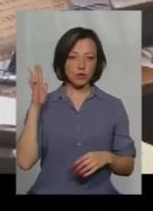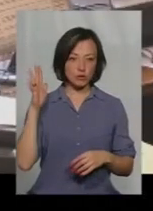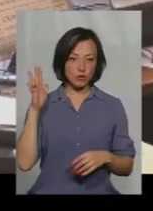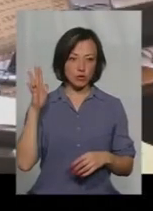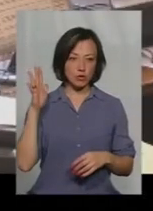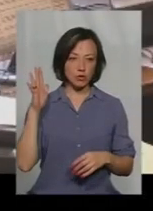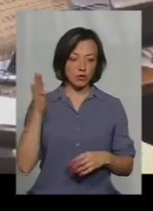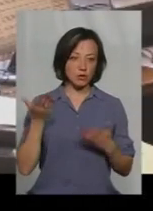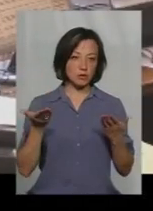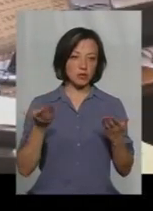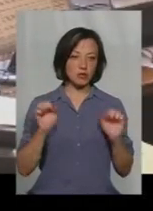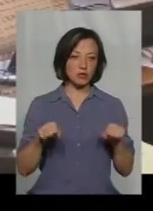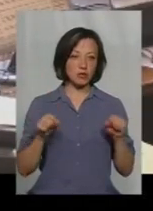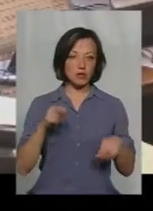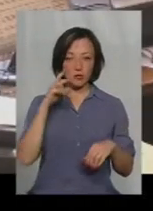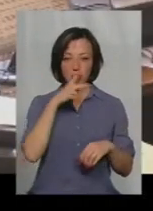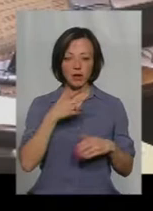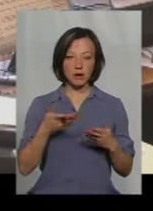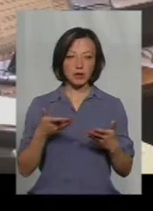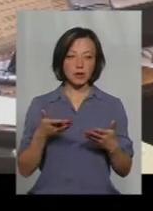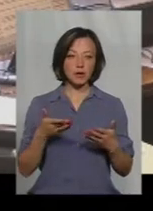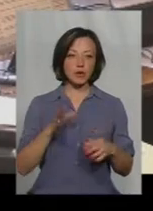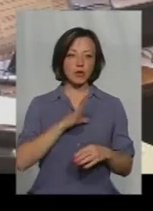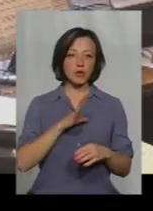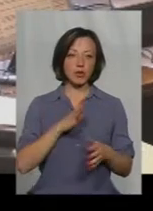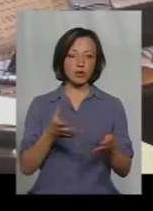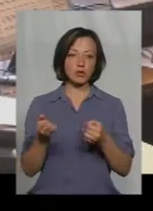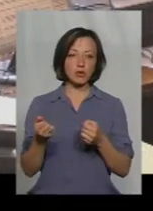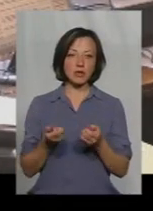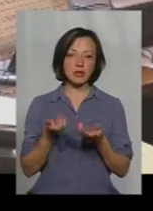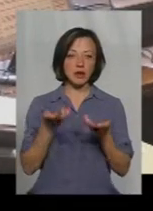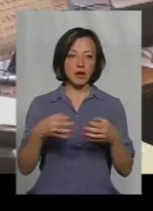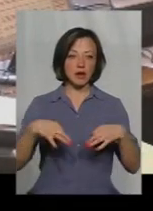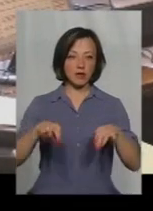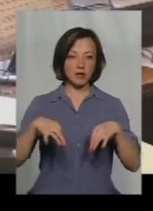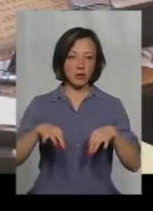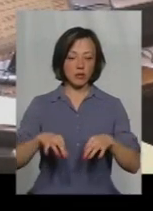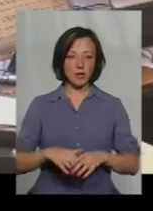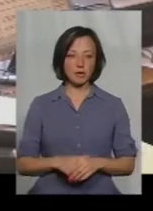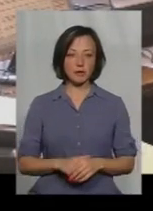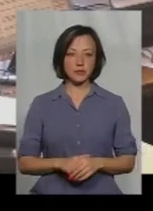а можливо, я помиляюся, плюс-мінус там, було отримано декілька автомашин.